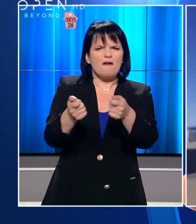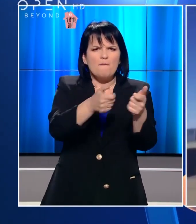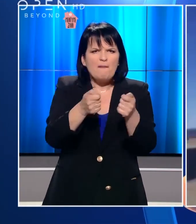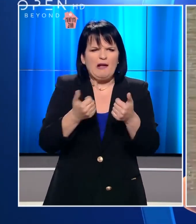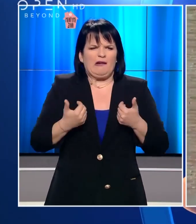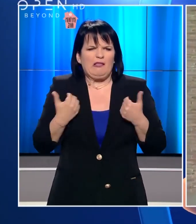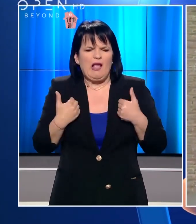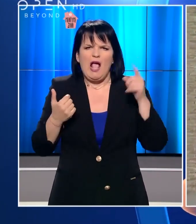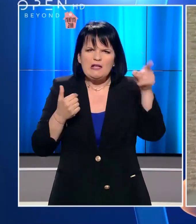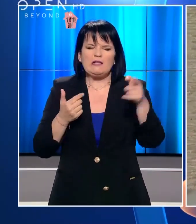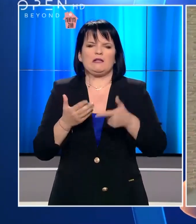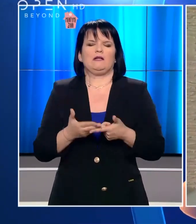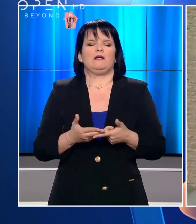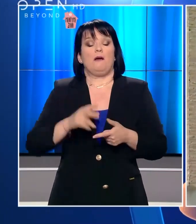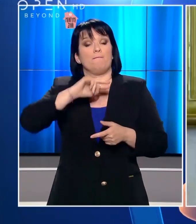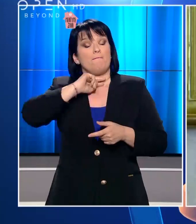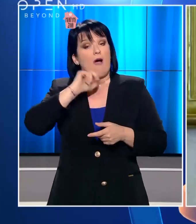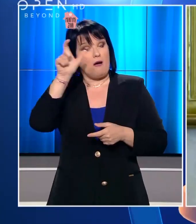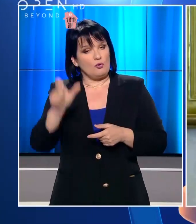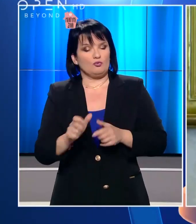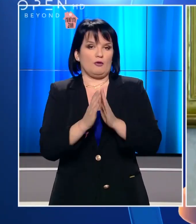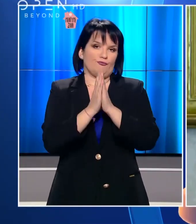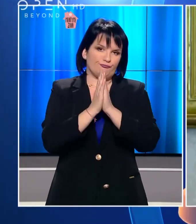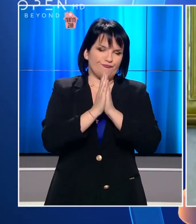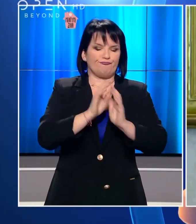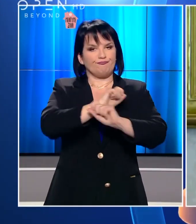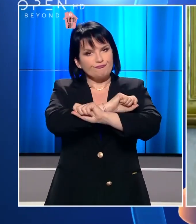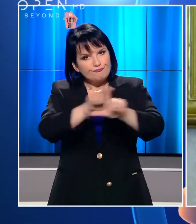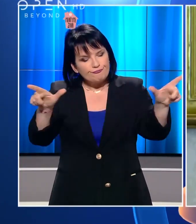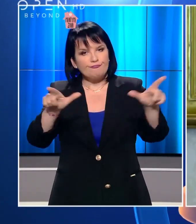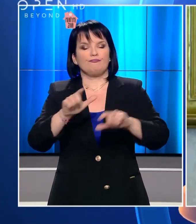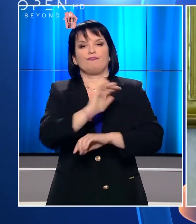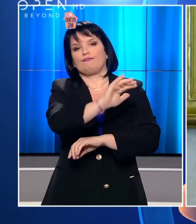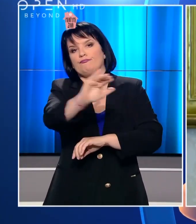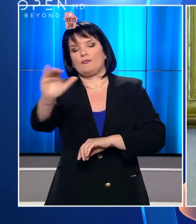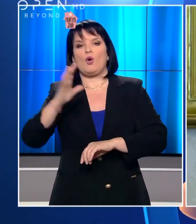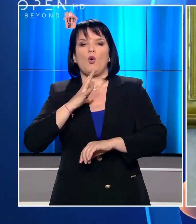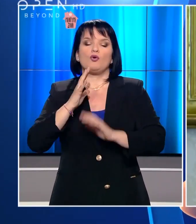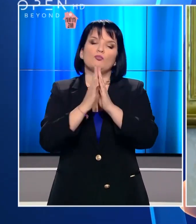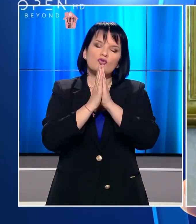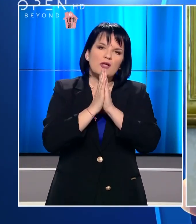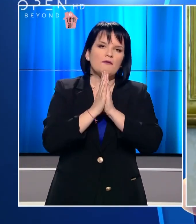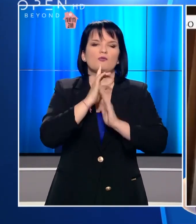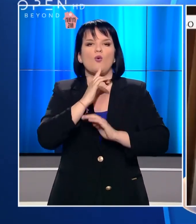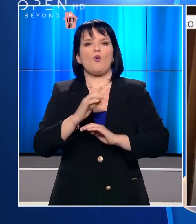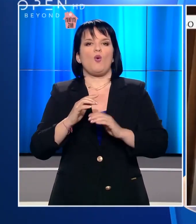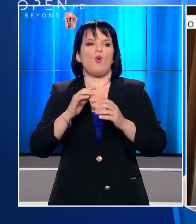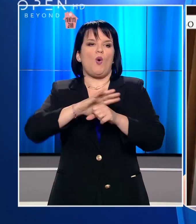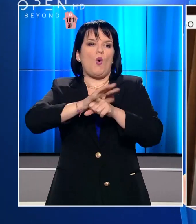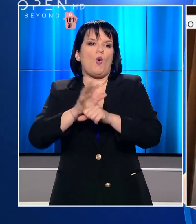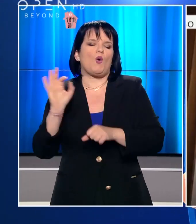Την ίδια ώρα, ο Πάπας Φραγγίσχος απίφθηνε μήνυμα ενότητα στους πιστούς και τους κάλεσε να προσευχηθούν για να σταματήσει η πανδημία.